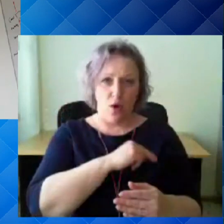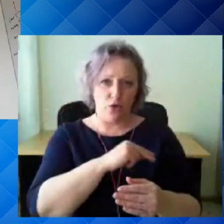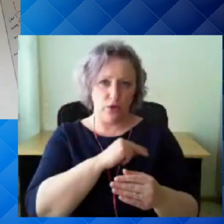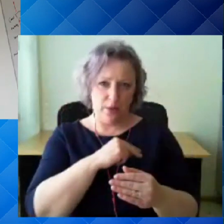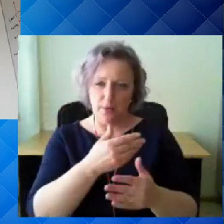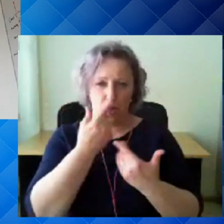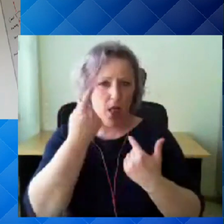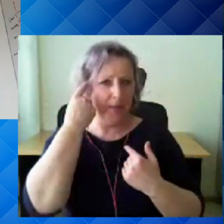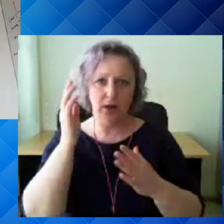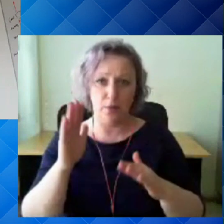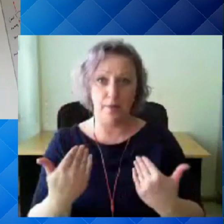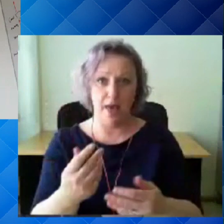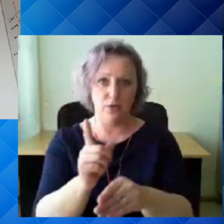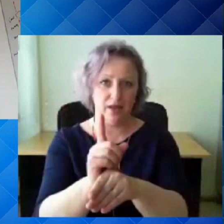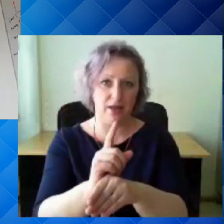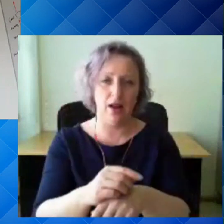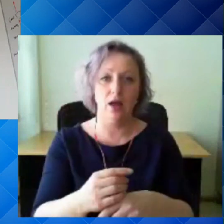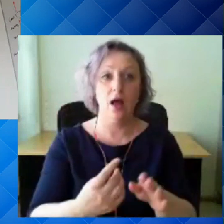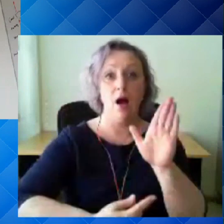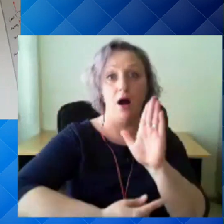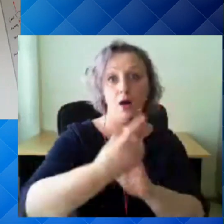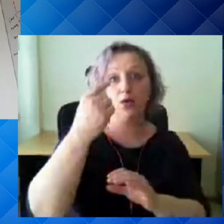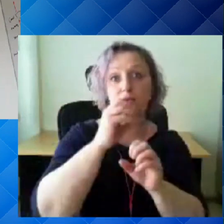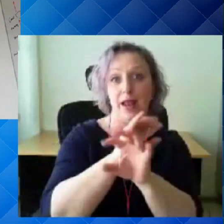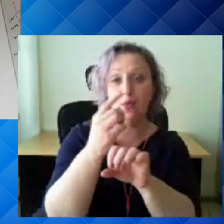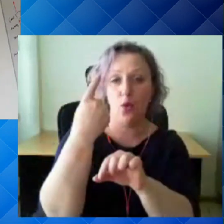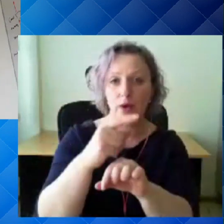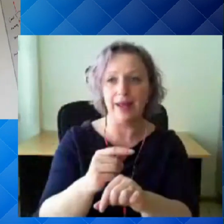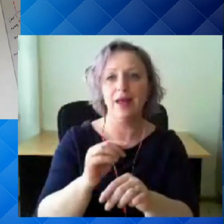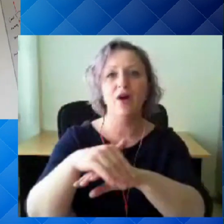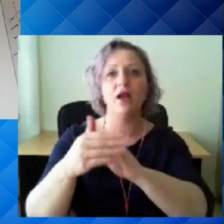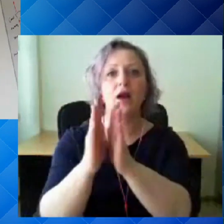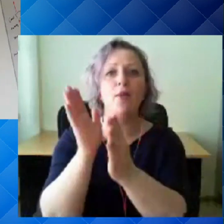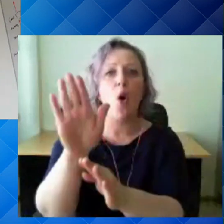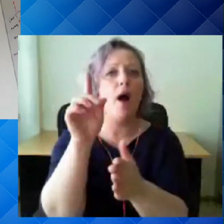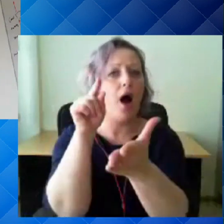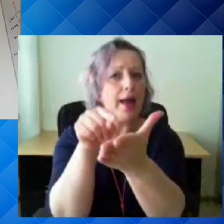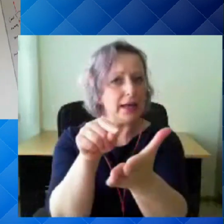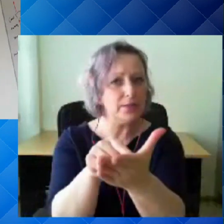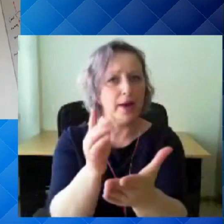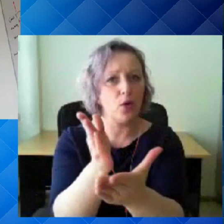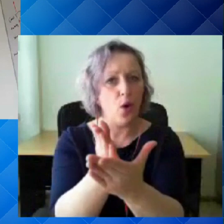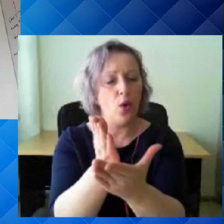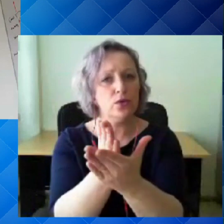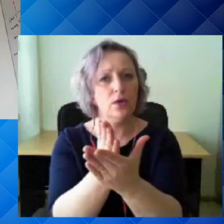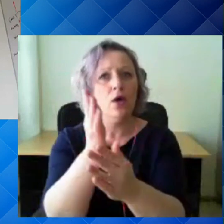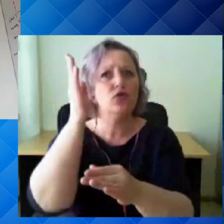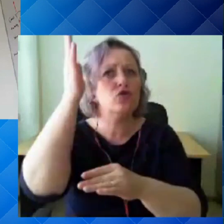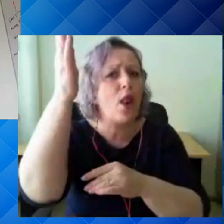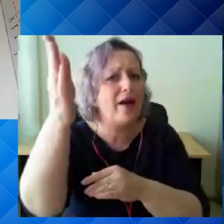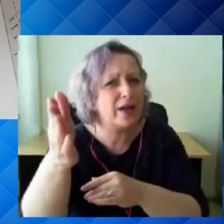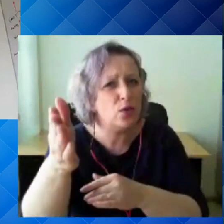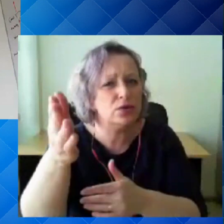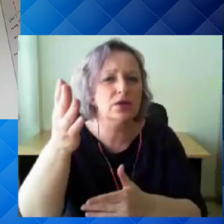ja nagu ma alguses ka selgitasin, siis selle eesmärk on, et kui meil kuskil tulevikus